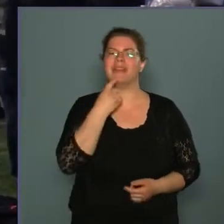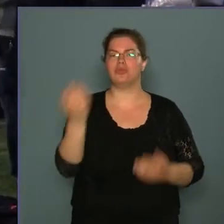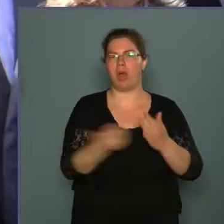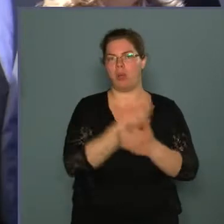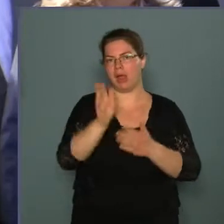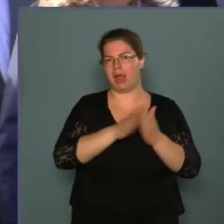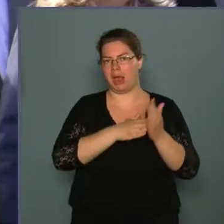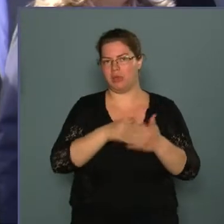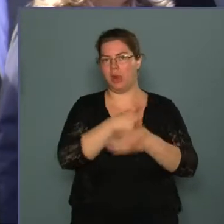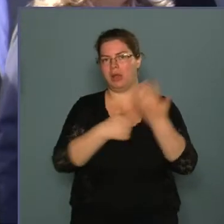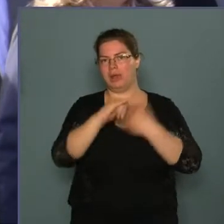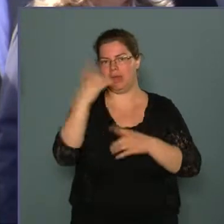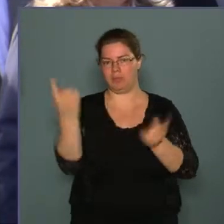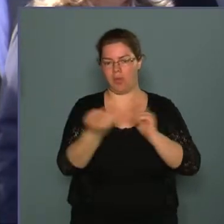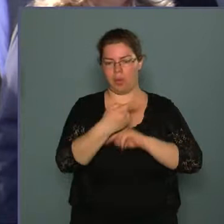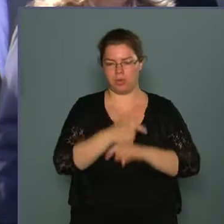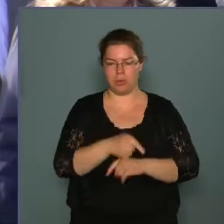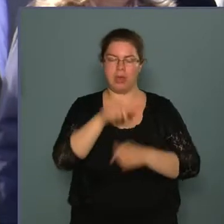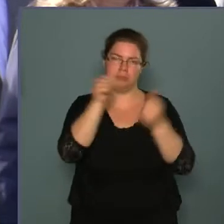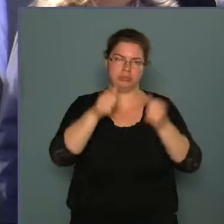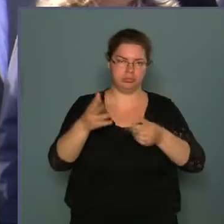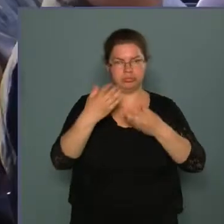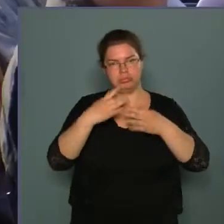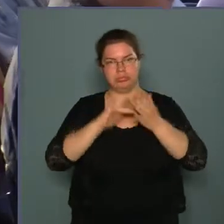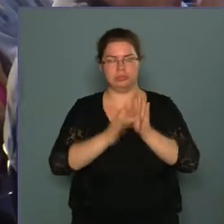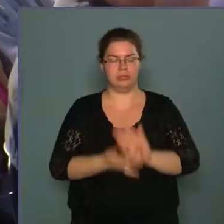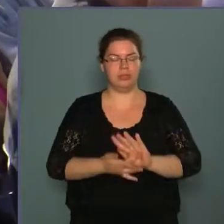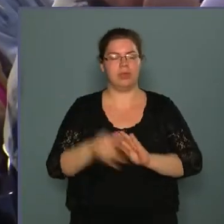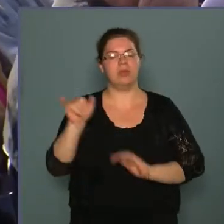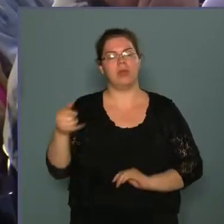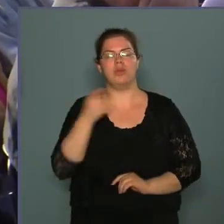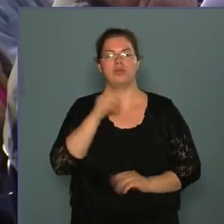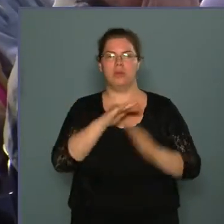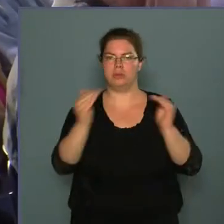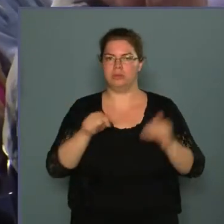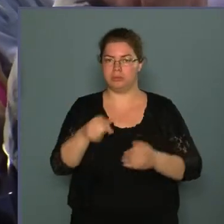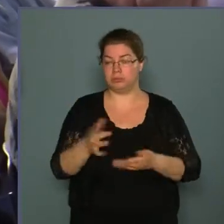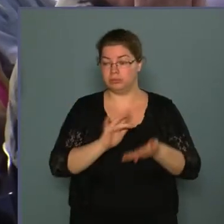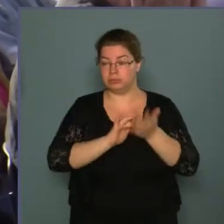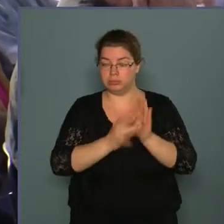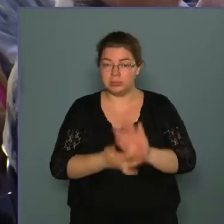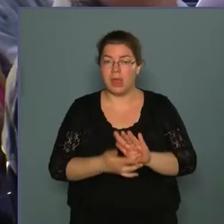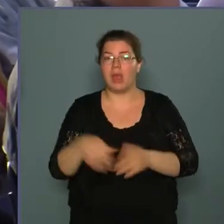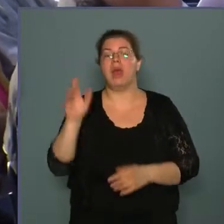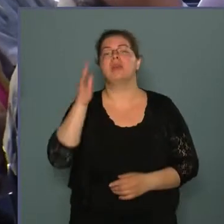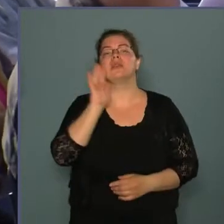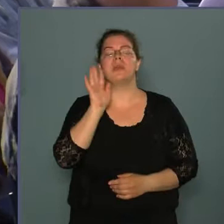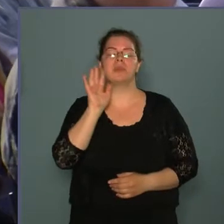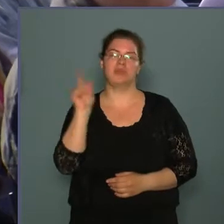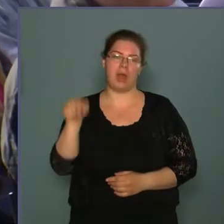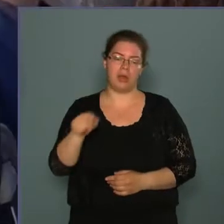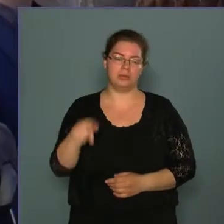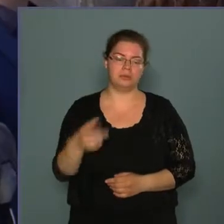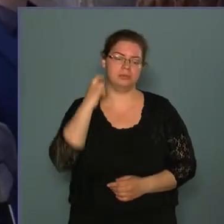60. évfordulóján. A Jutadombi csatának emléket állító alkotást leleplezésekor szabados Ákos polgármester a